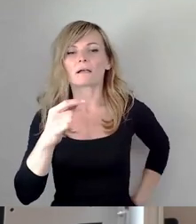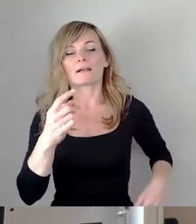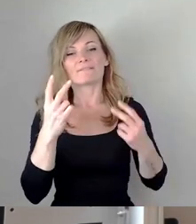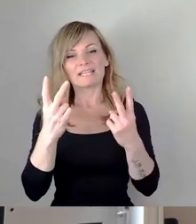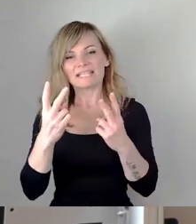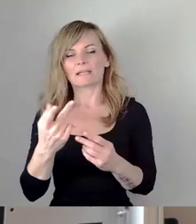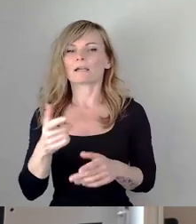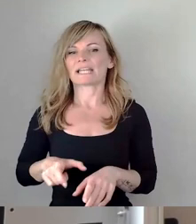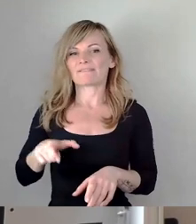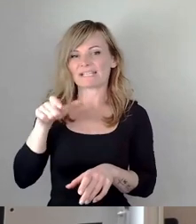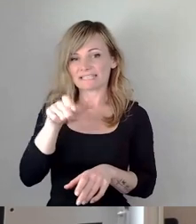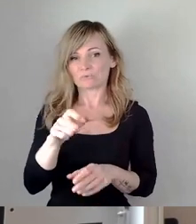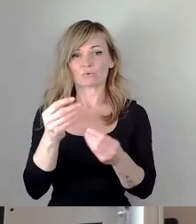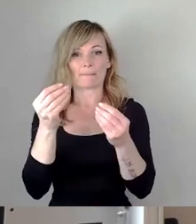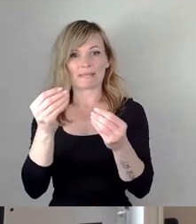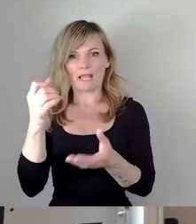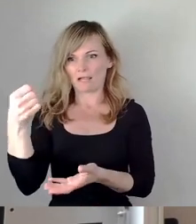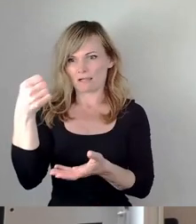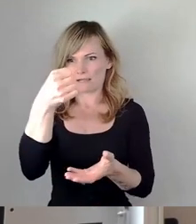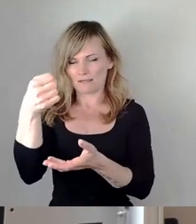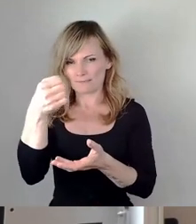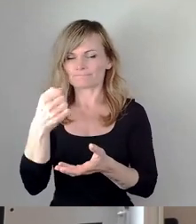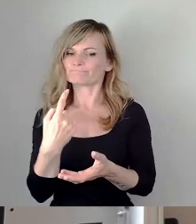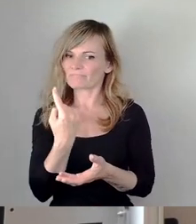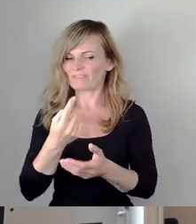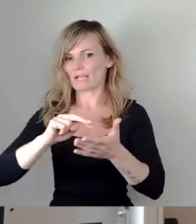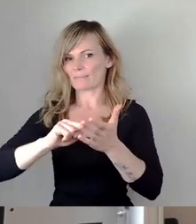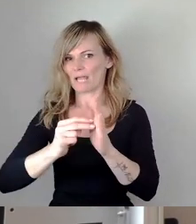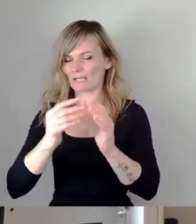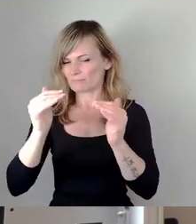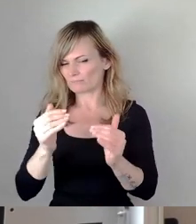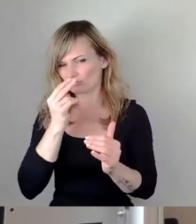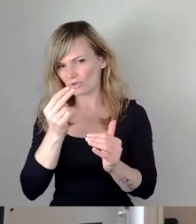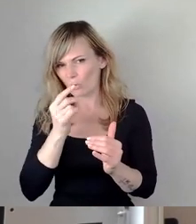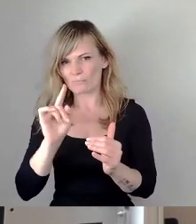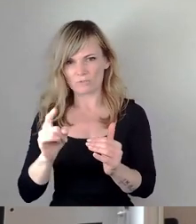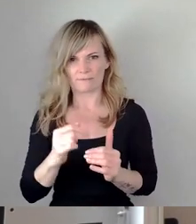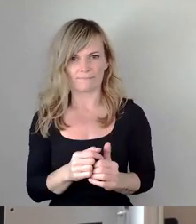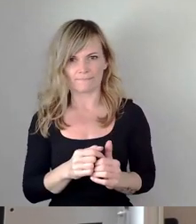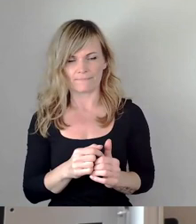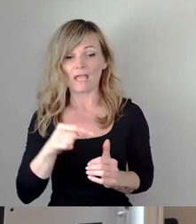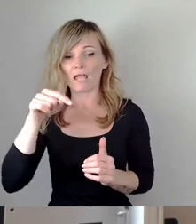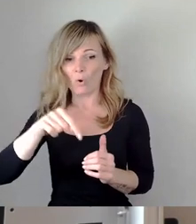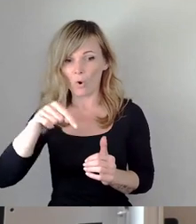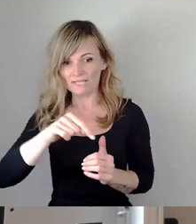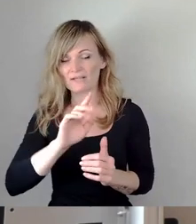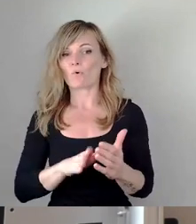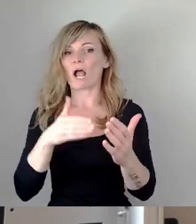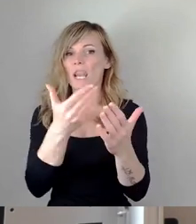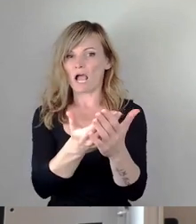beschäftigen müssen. Und da gibt es nun in der Anlage zu der Vorlage, die wir heute beschließen, einen